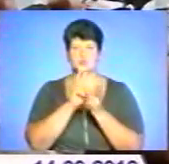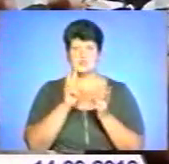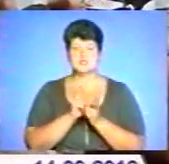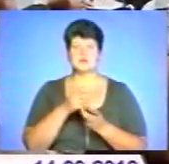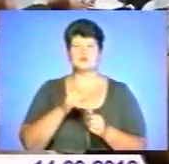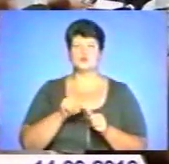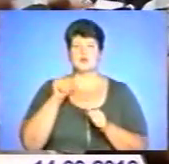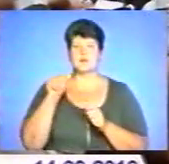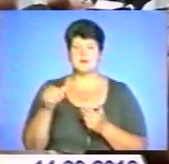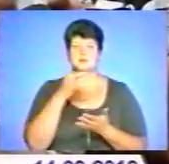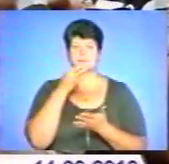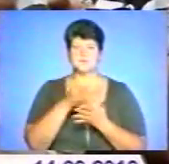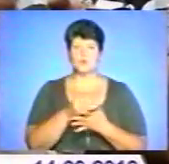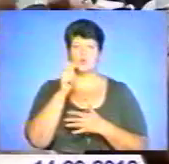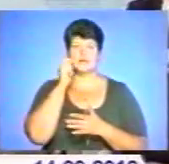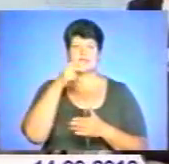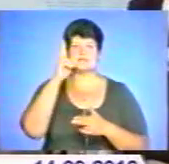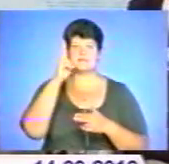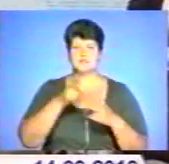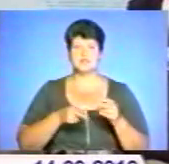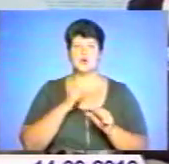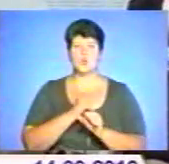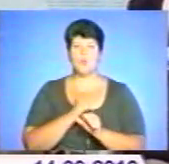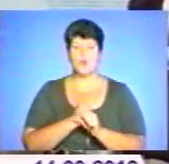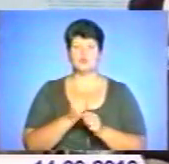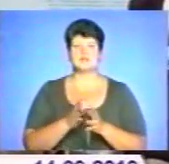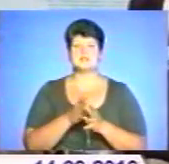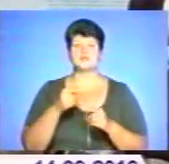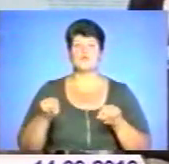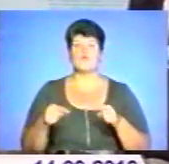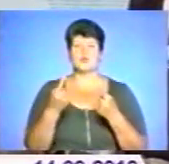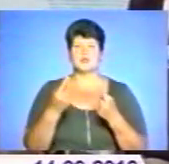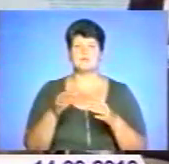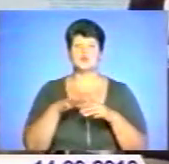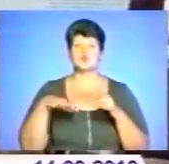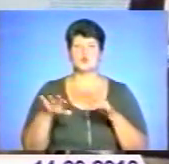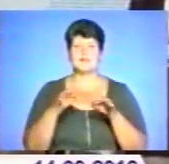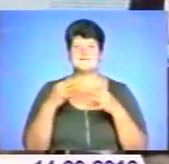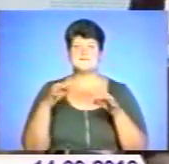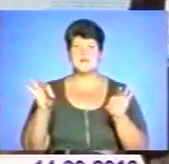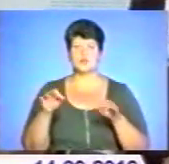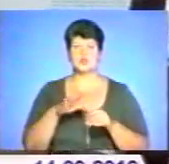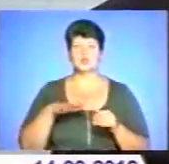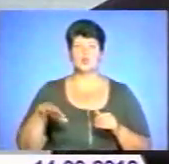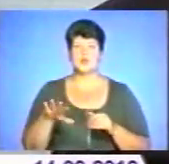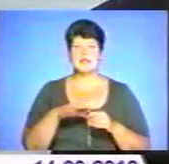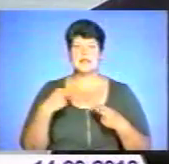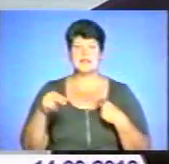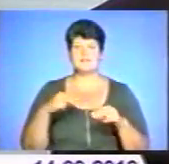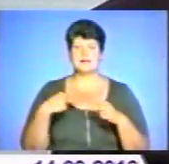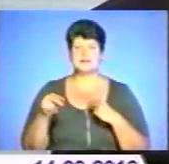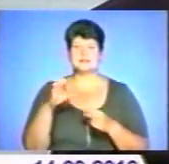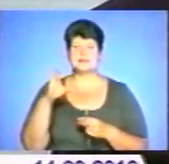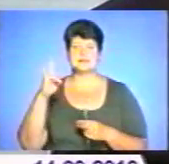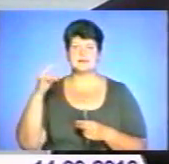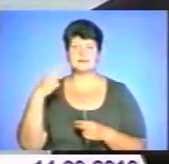звернув увагу, що Україна вже завершила роботу над створенням зони вільної торгівлі з країнами СНД. А також уважно